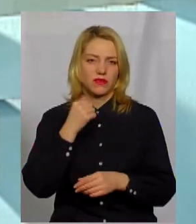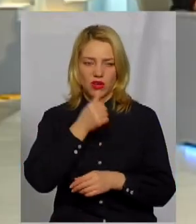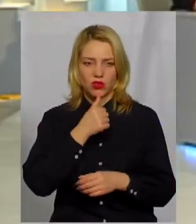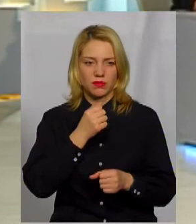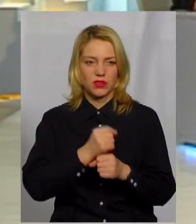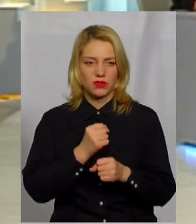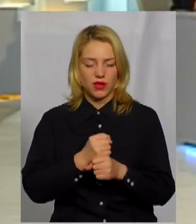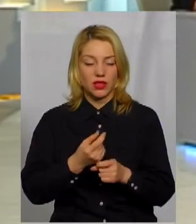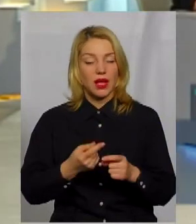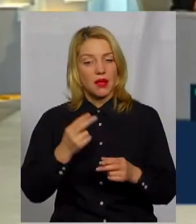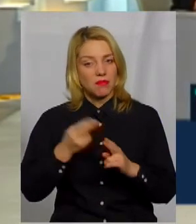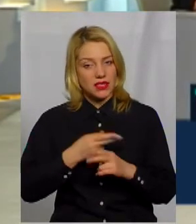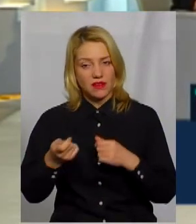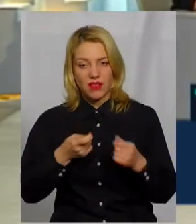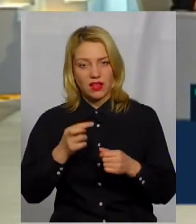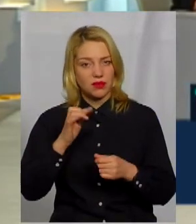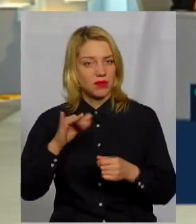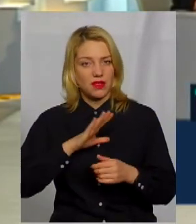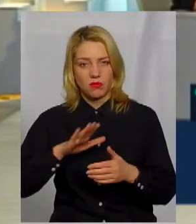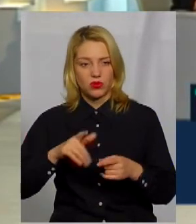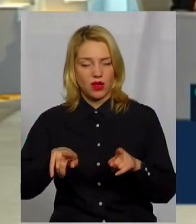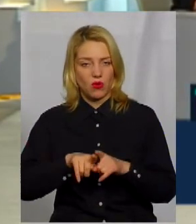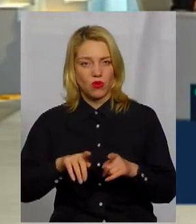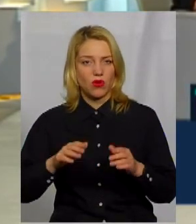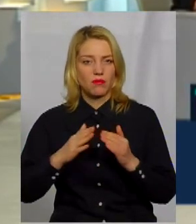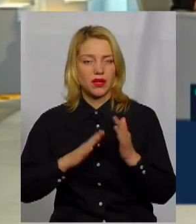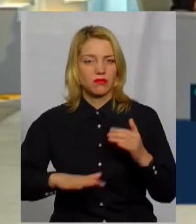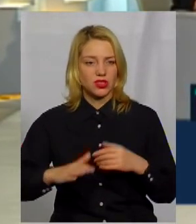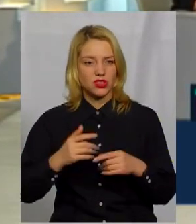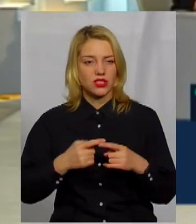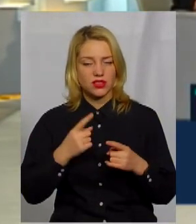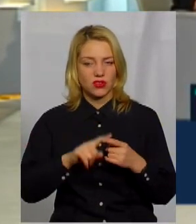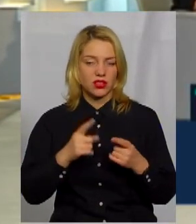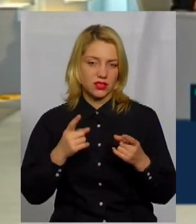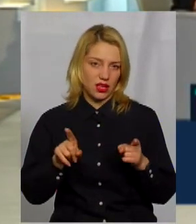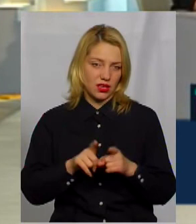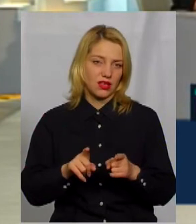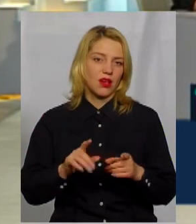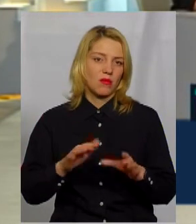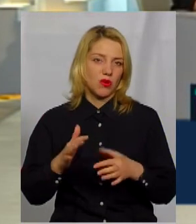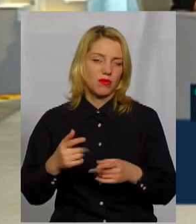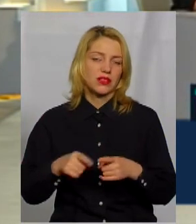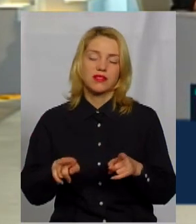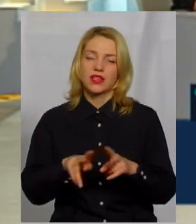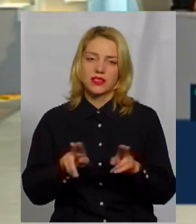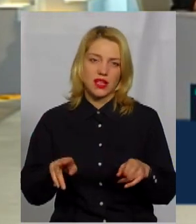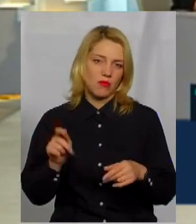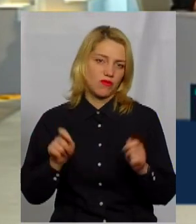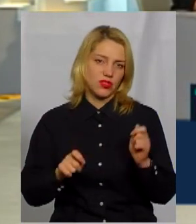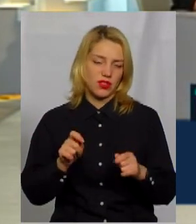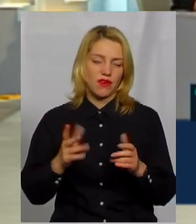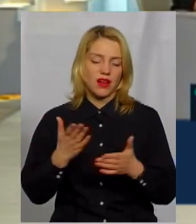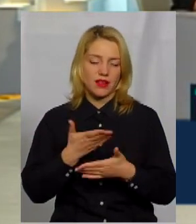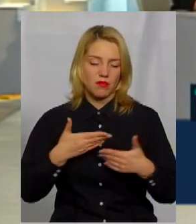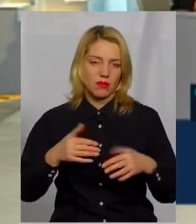без влади в нас би не було цього приміщення. Тобто, це такий простий один з моментів співпраці. Чи ті самі фестивалі, які ми проводили, завжди